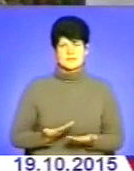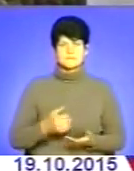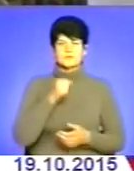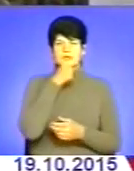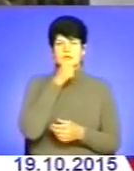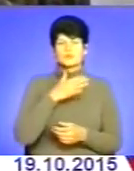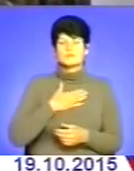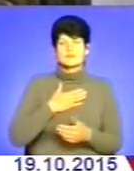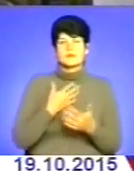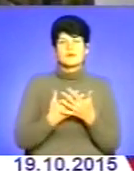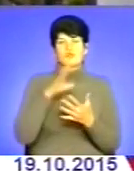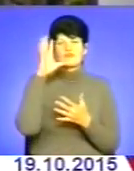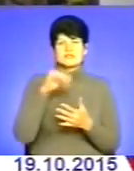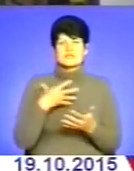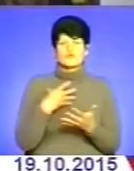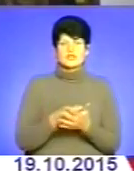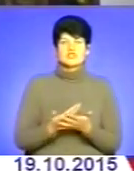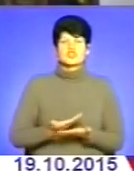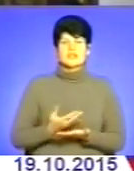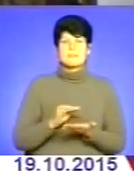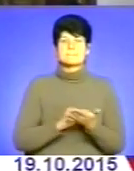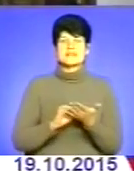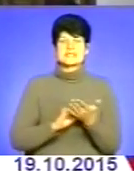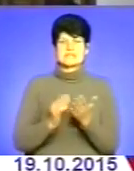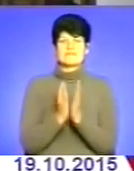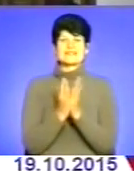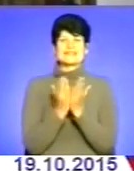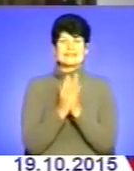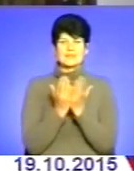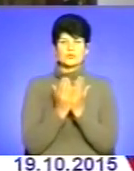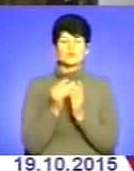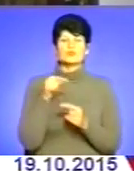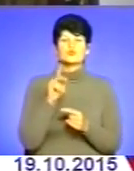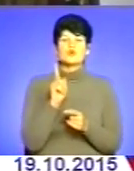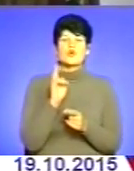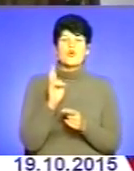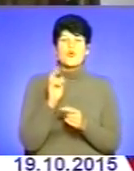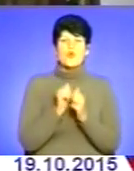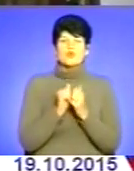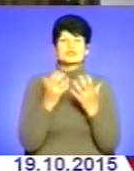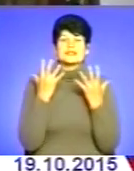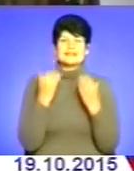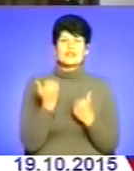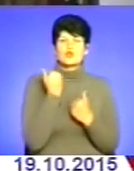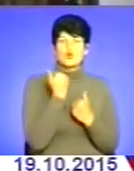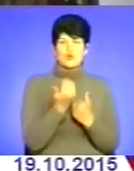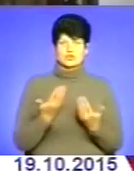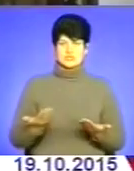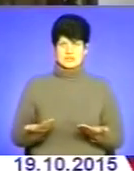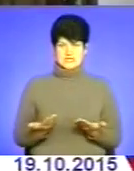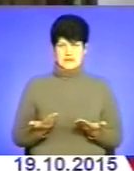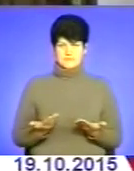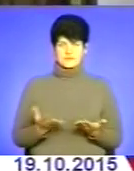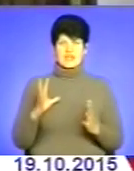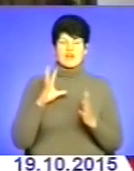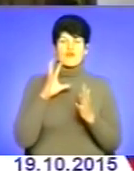напевно, все своє життя писав цю книгу Тому що кожний день його життя вписувався